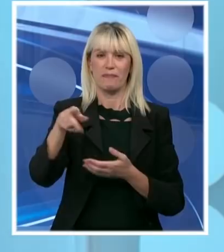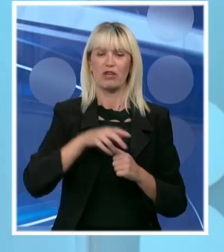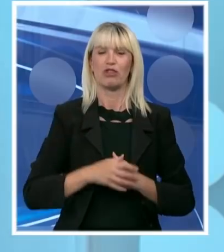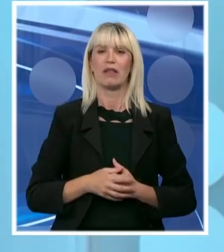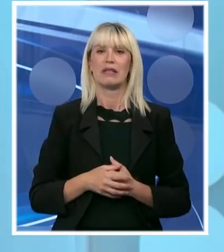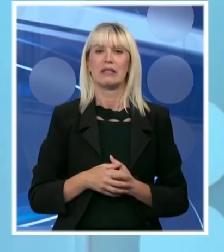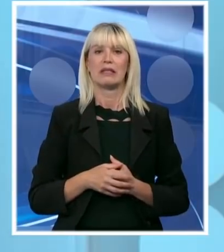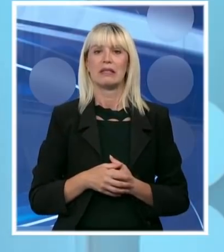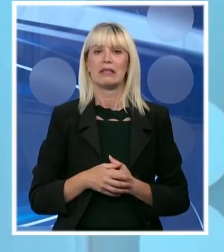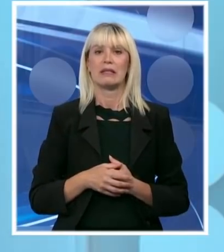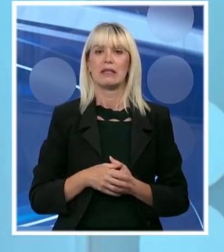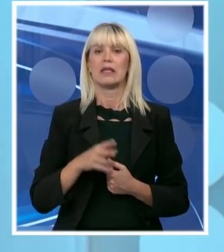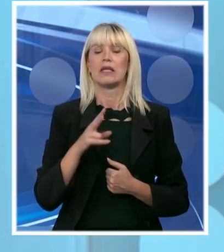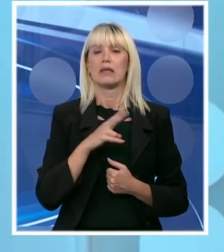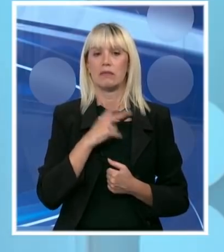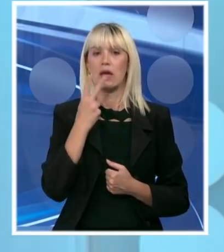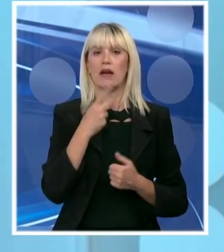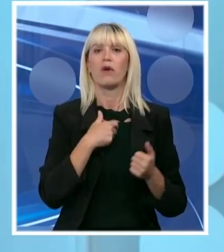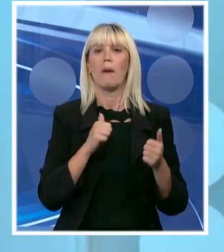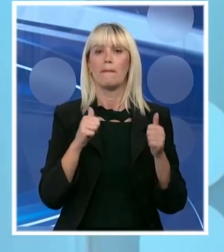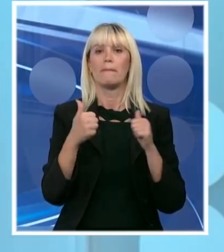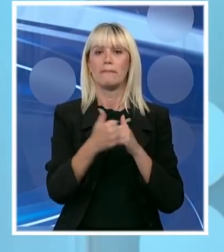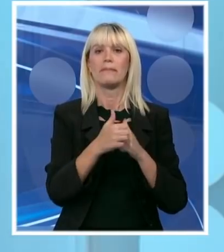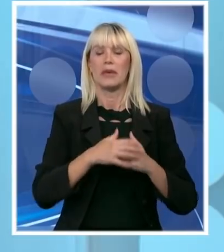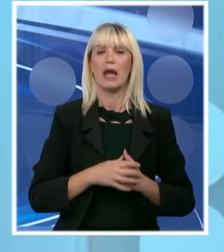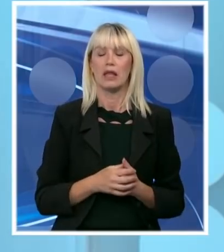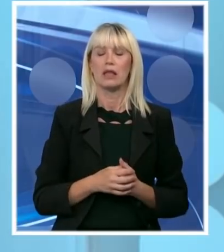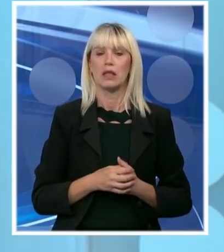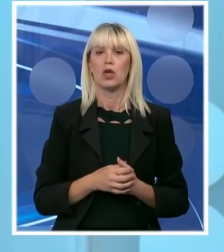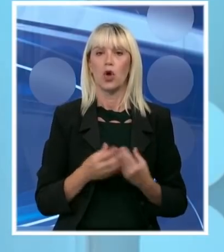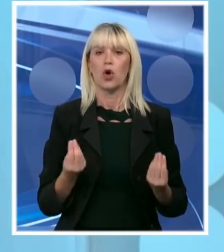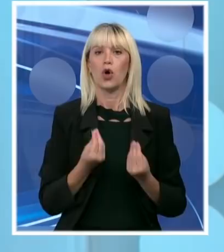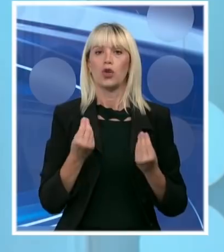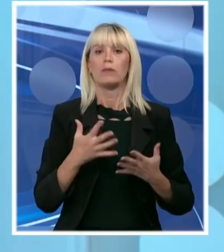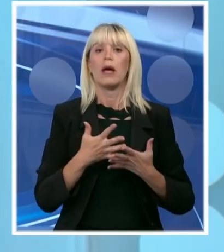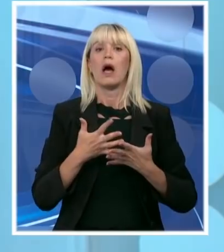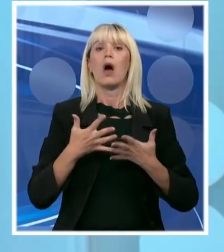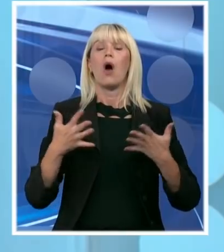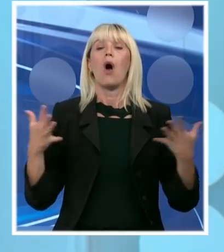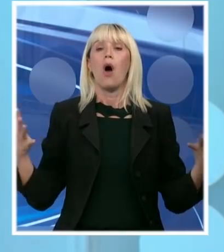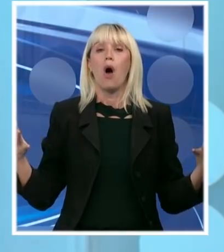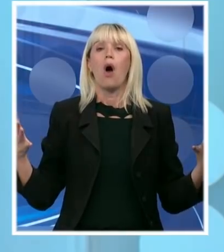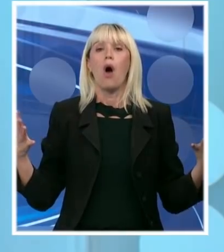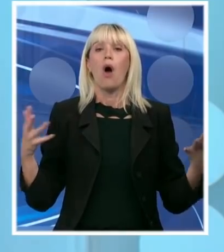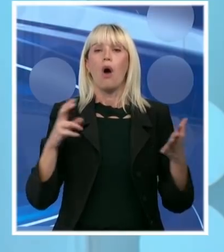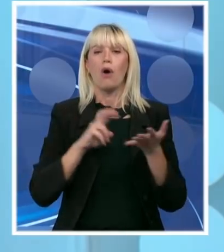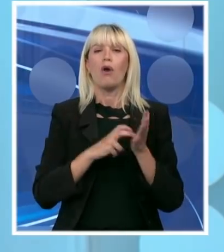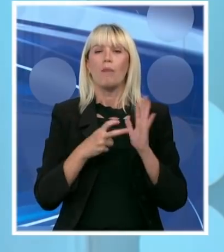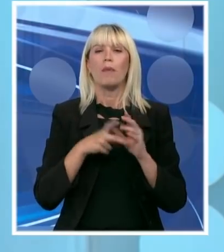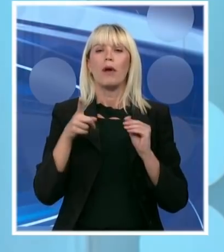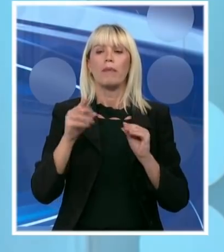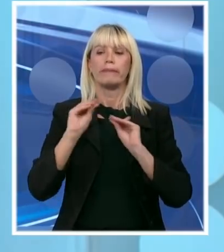Imamo, naravno, naše prednosti o kojima ne bih govorio. Imamo ogroman, imamo ogromne probleme sa